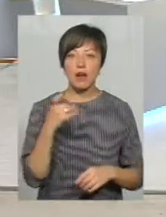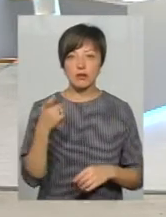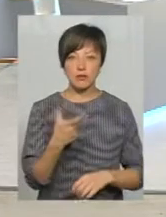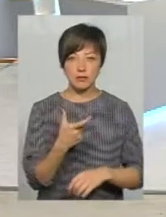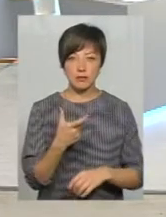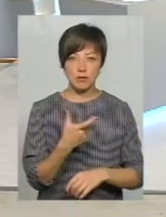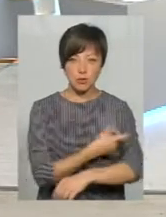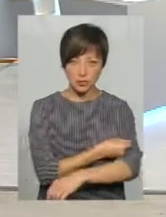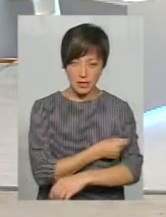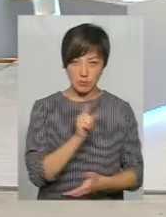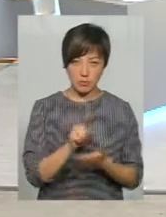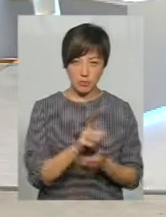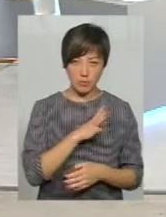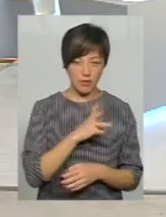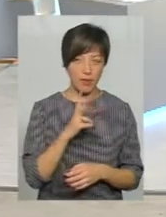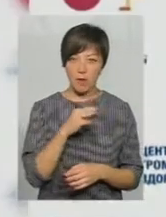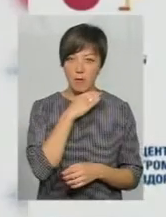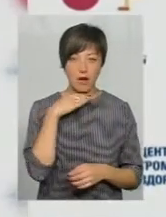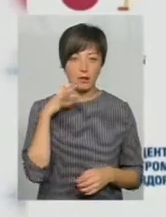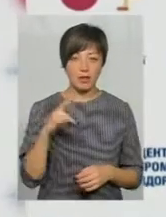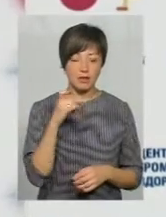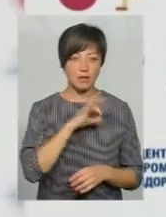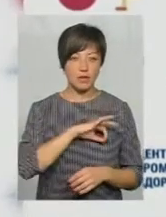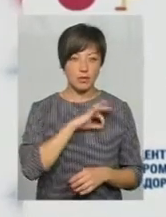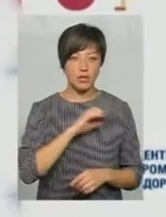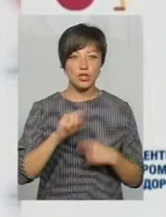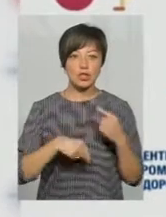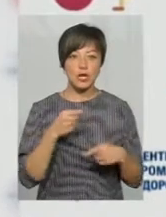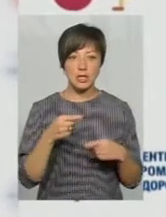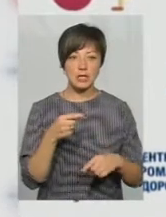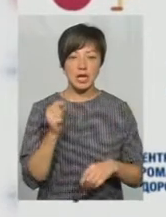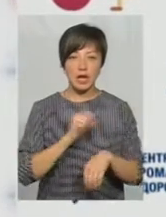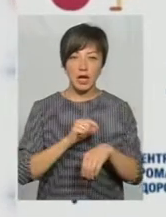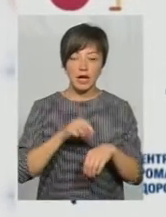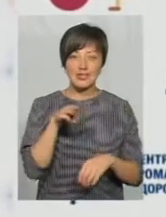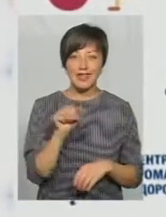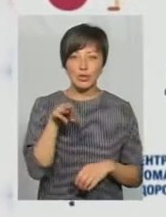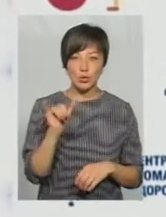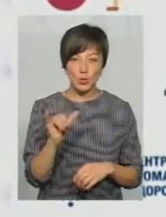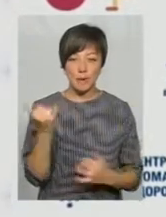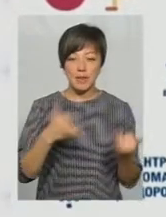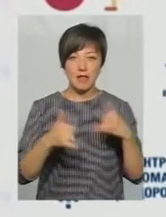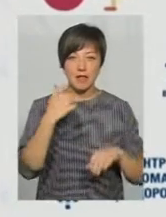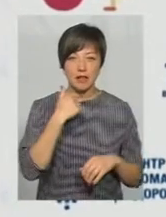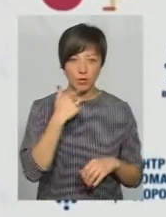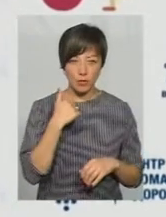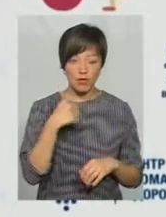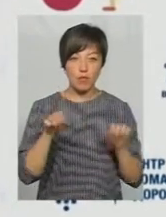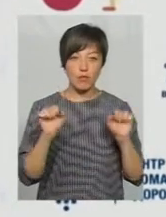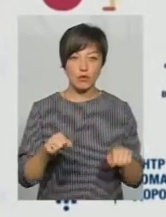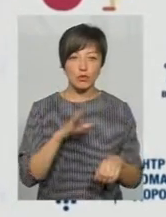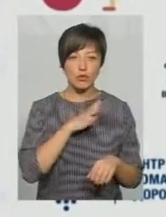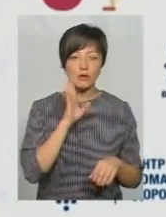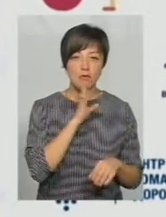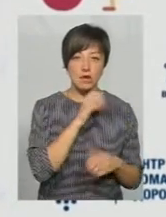потрібні бути одноразові шприци, тобто небагаторазового використання, через татуювання, через переливання крові, може від